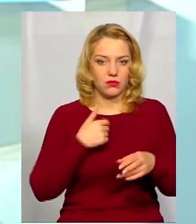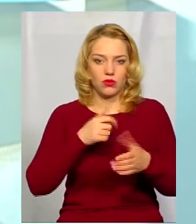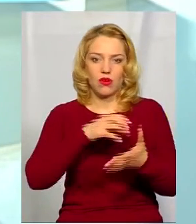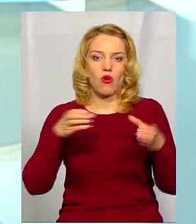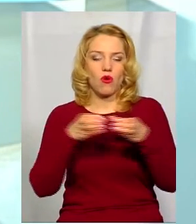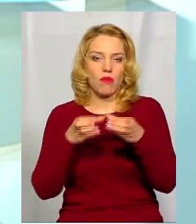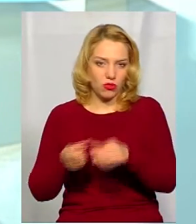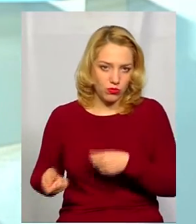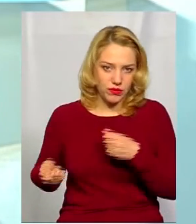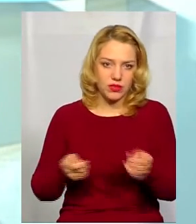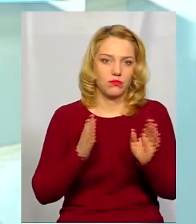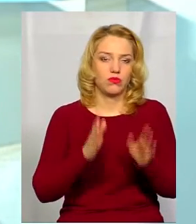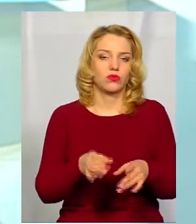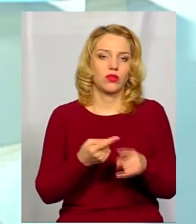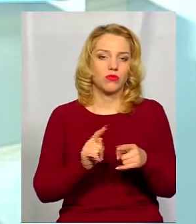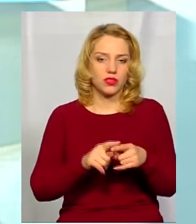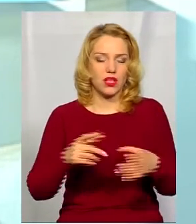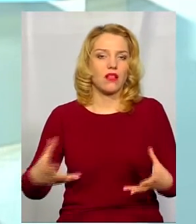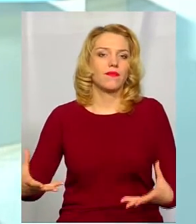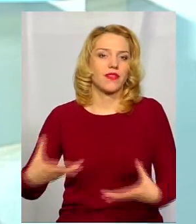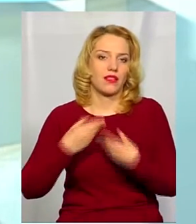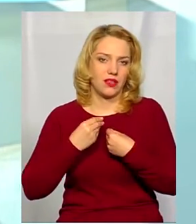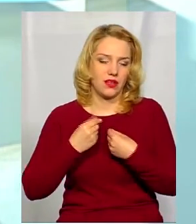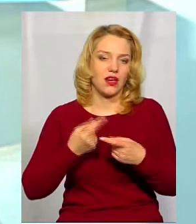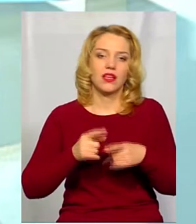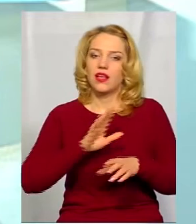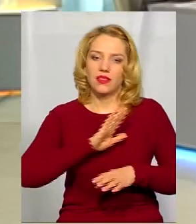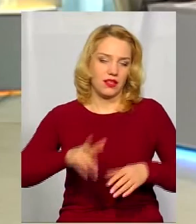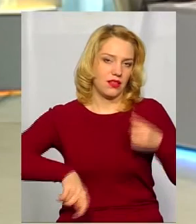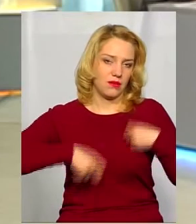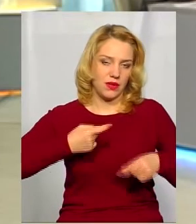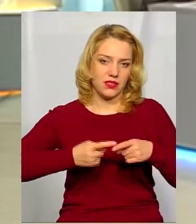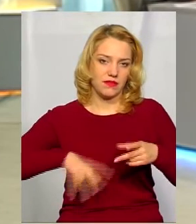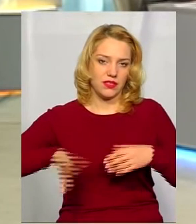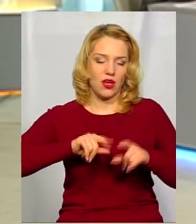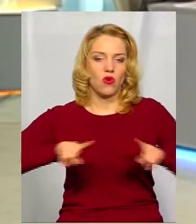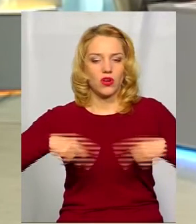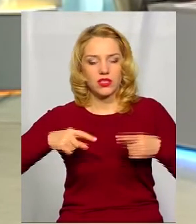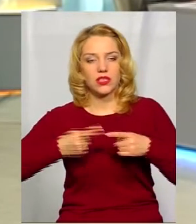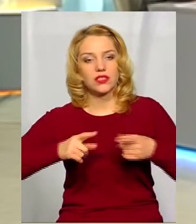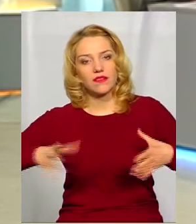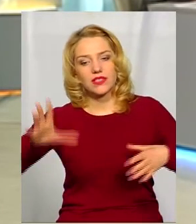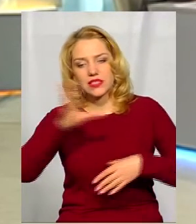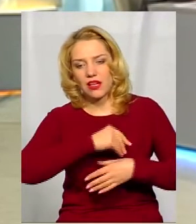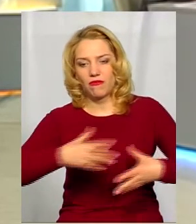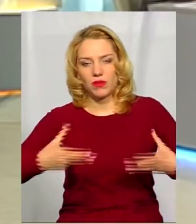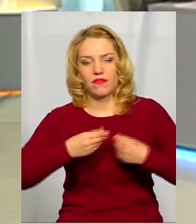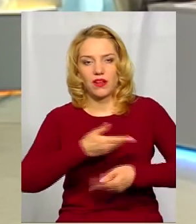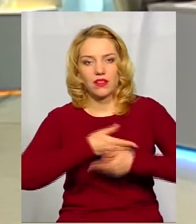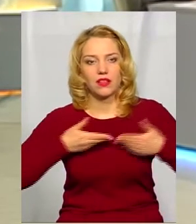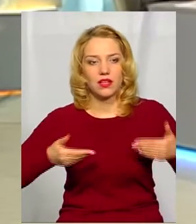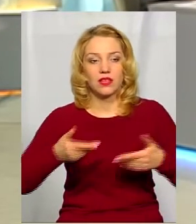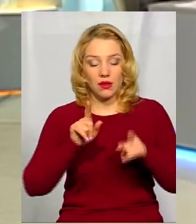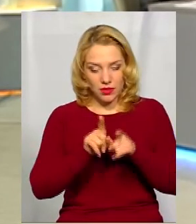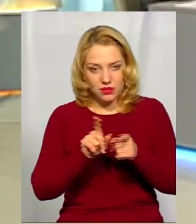Звичайно, що це надихає, це класно. Значить, ми не дарма це все організували, провели. Крім того, це все впливає і на нас, тому що ми теж